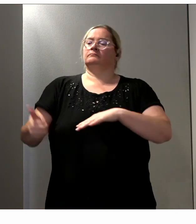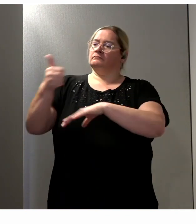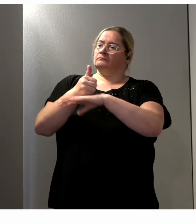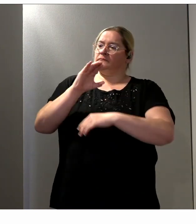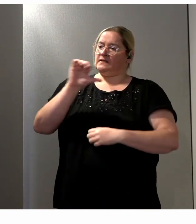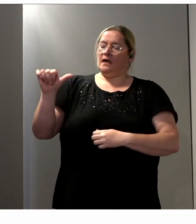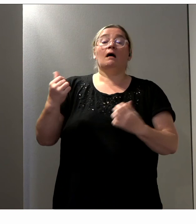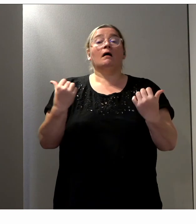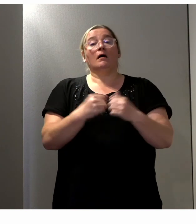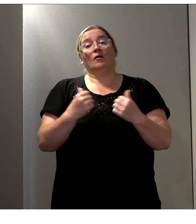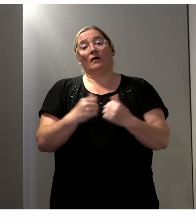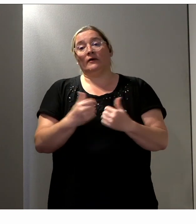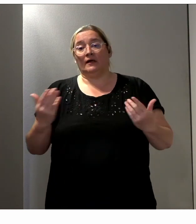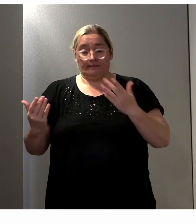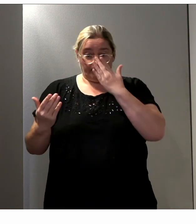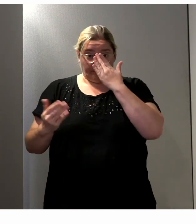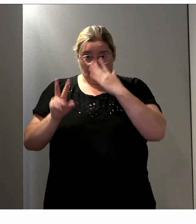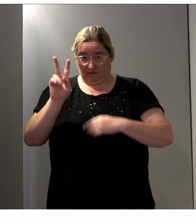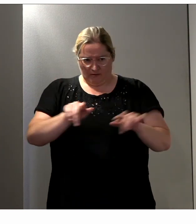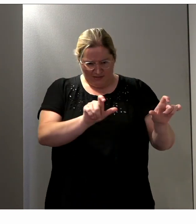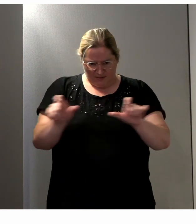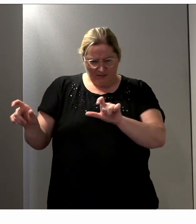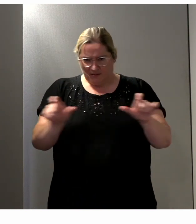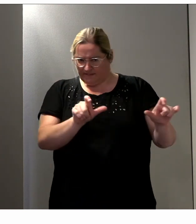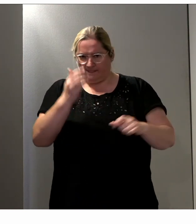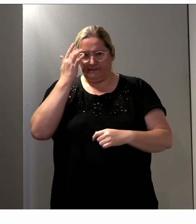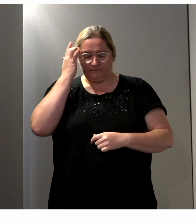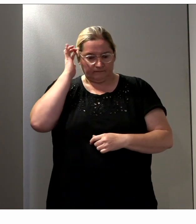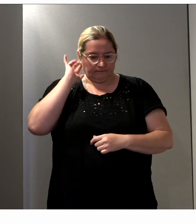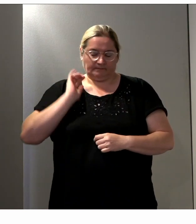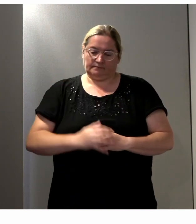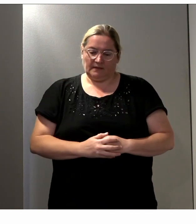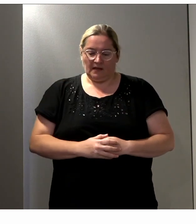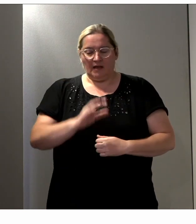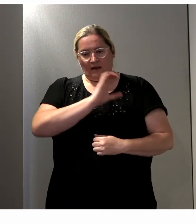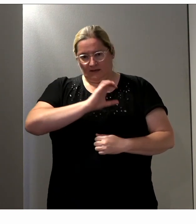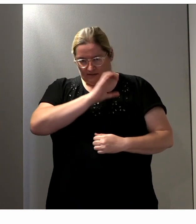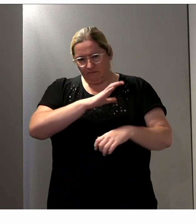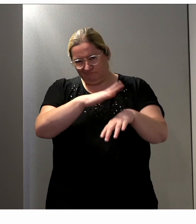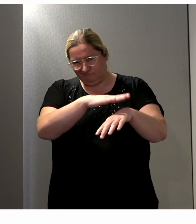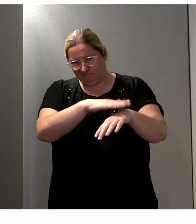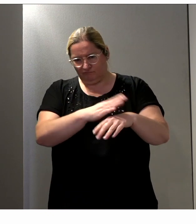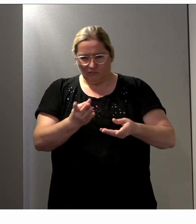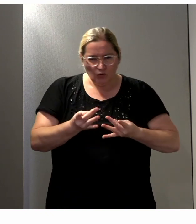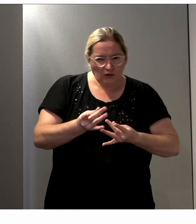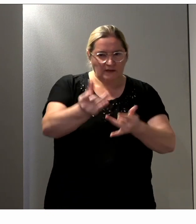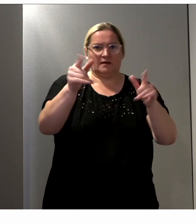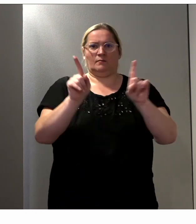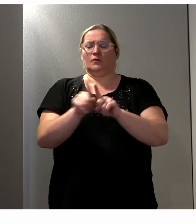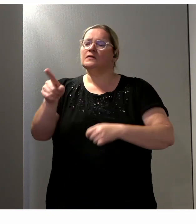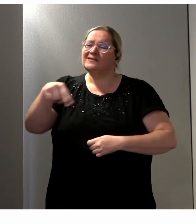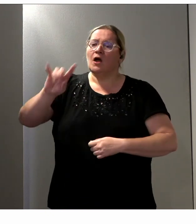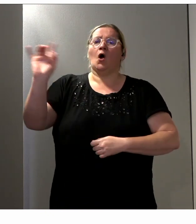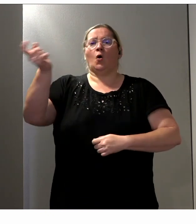'est essentiellement, alors c'est de la vraie régulation, c'est inciter, sensibiliser, faire prendre